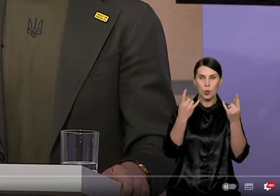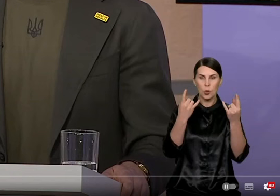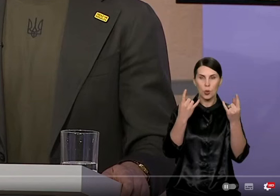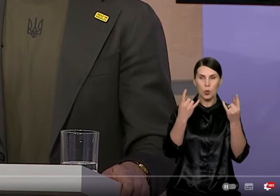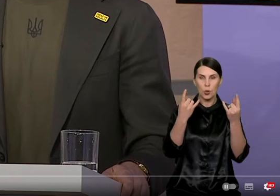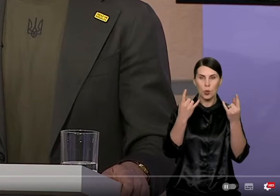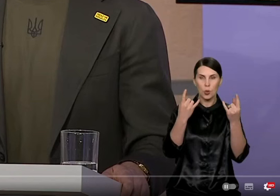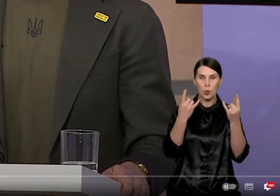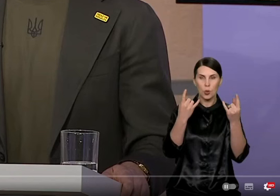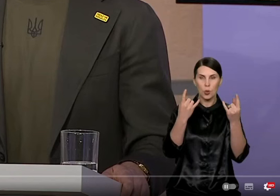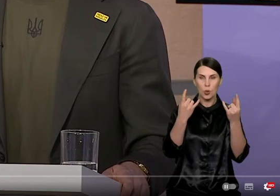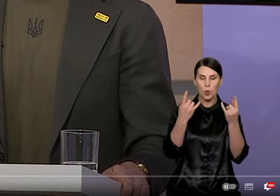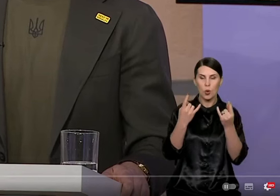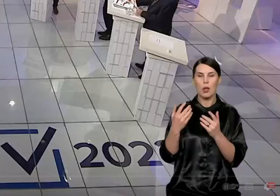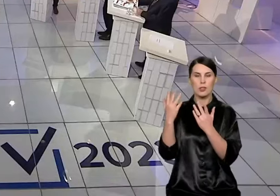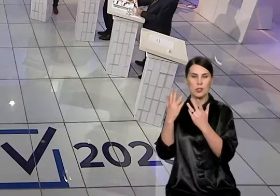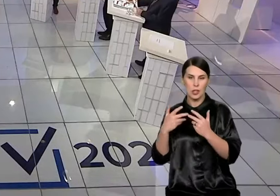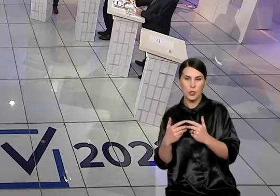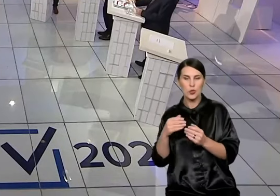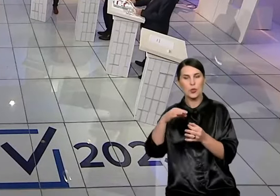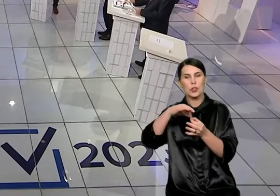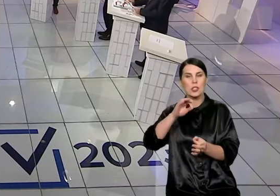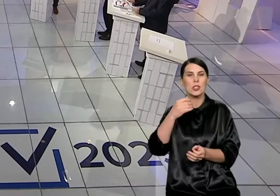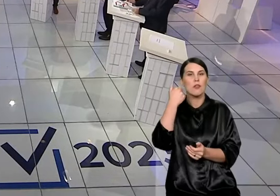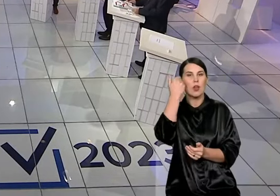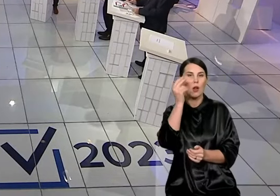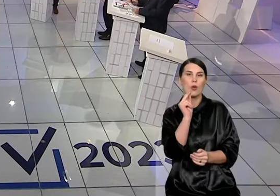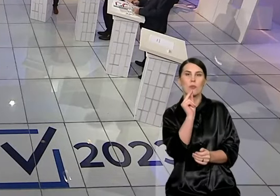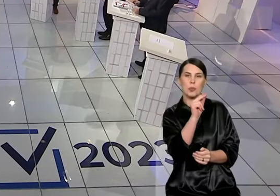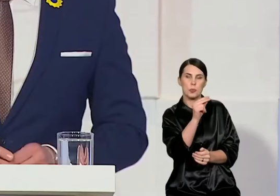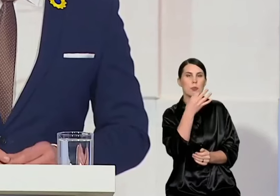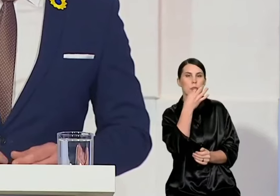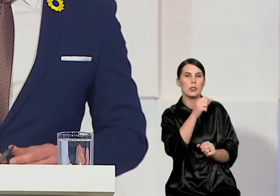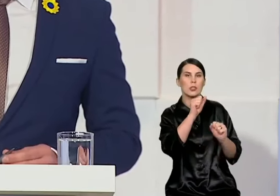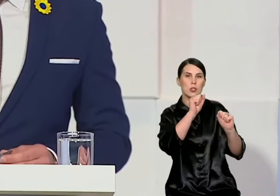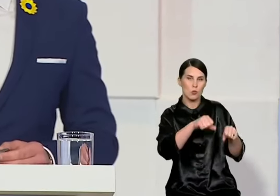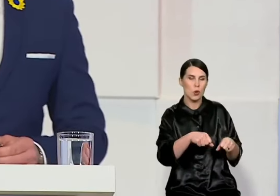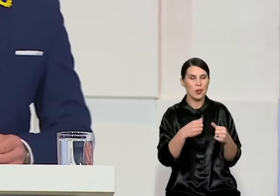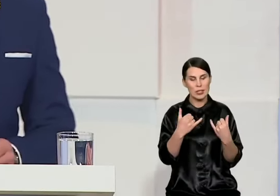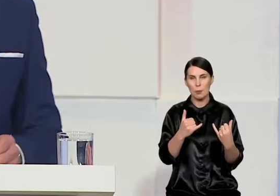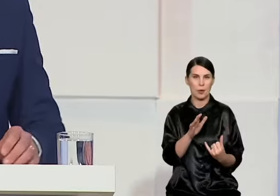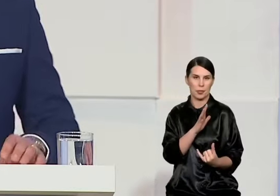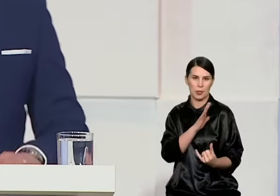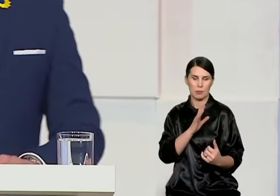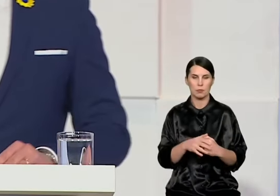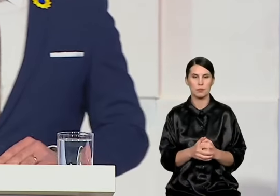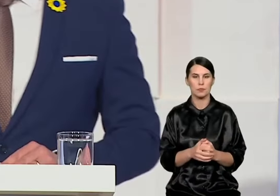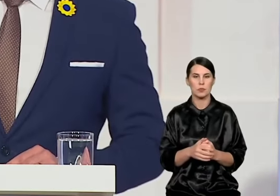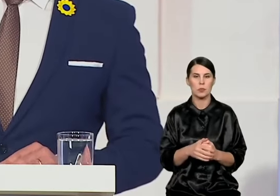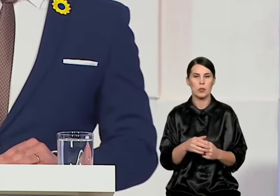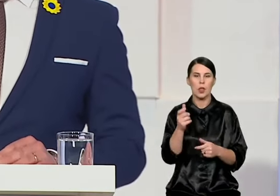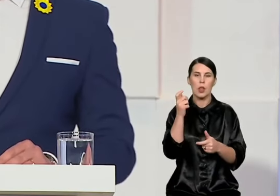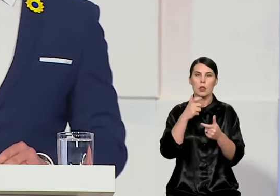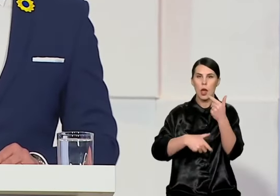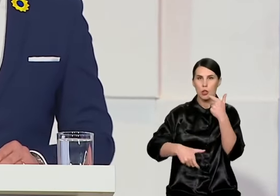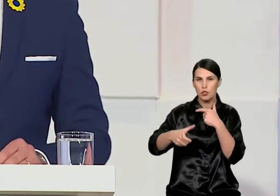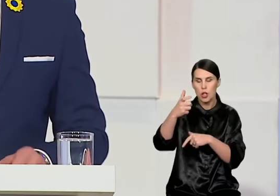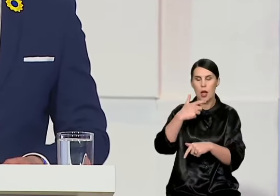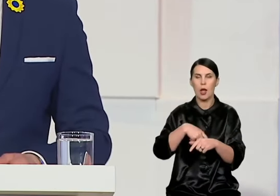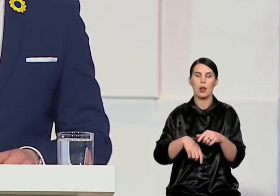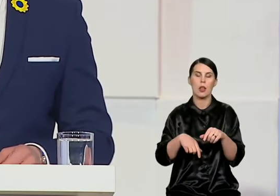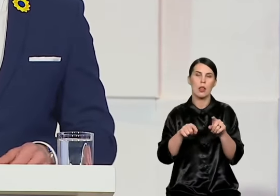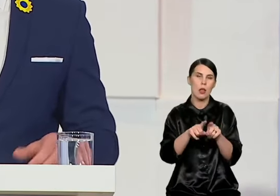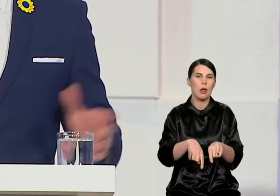aigės, bet nežinau. Gerai, ačiū viskas, einam prie kito klausimus. Ok, kitos klausimas. Didelis galvos klausimas, tevams darželį ir tą problemą nesikeičia.